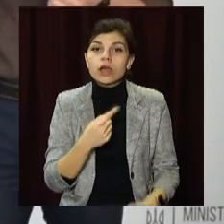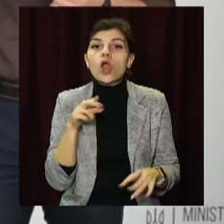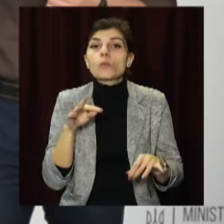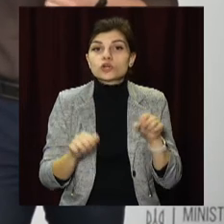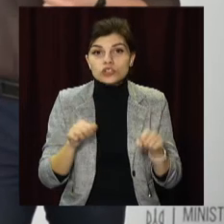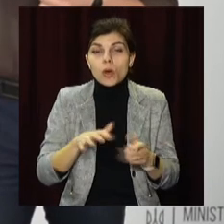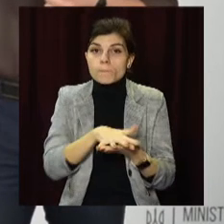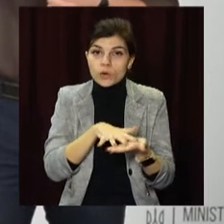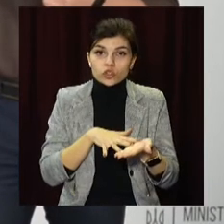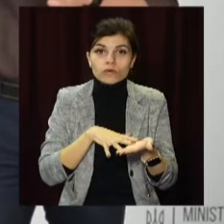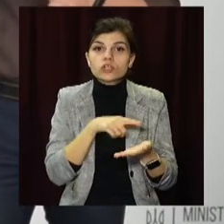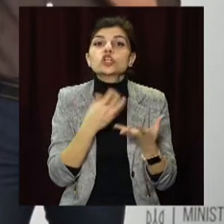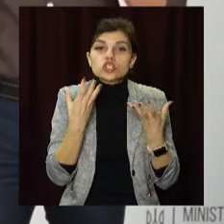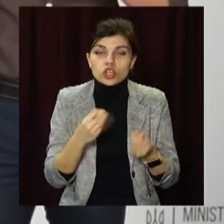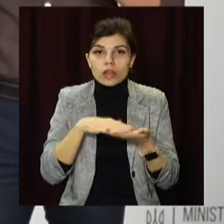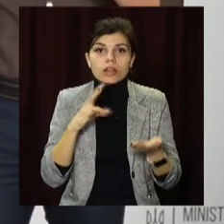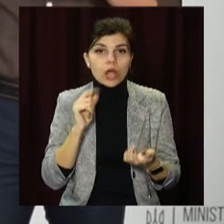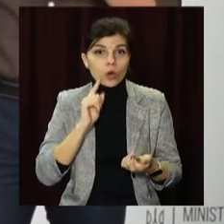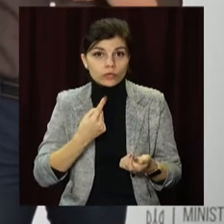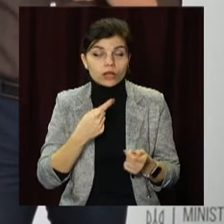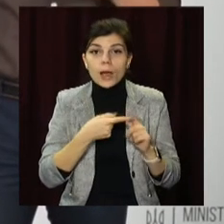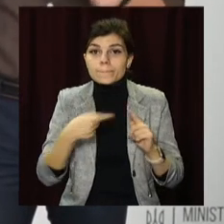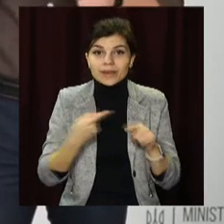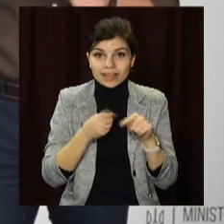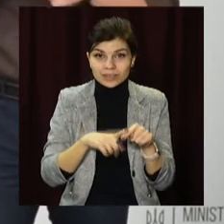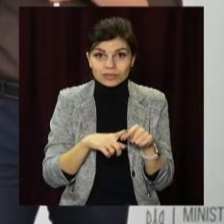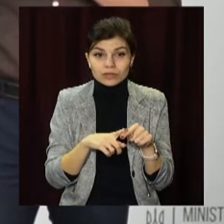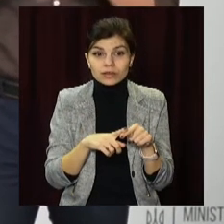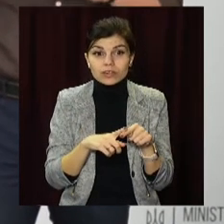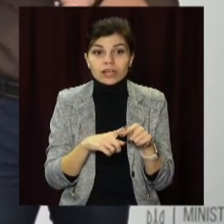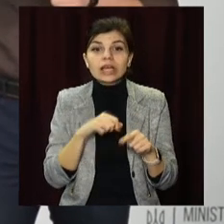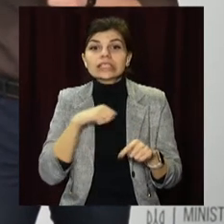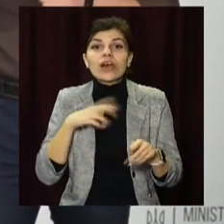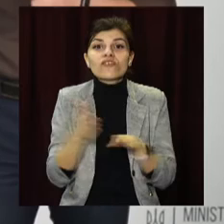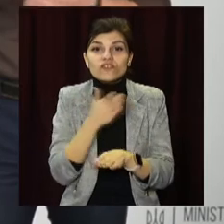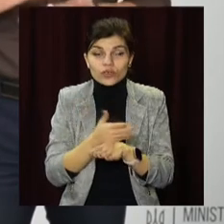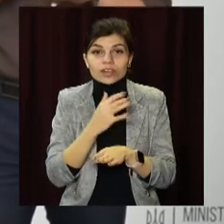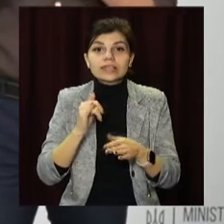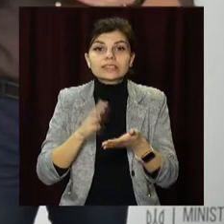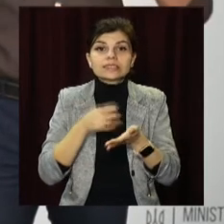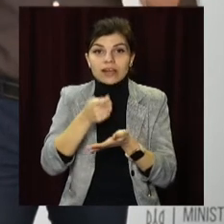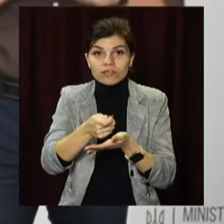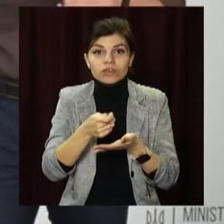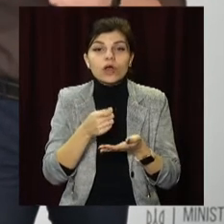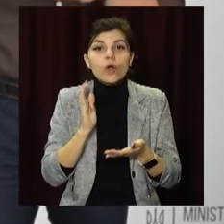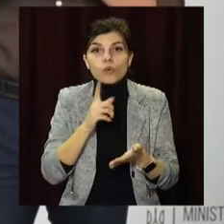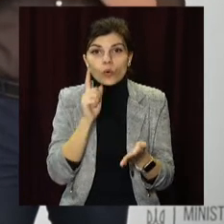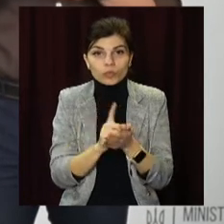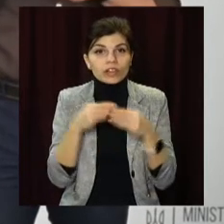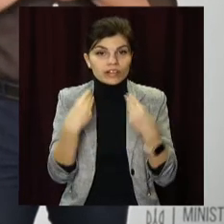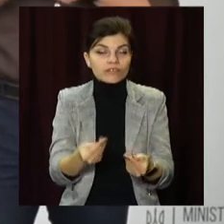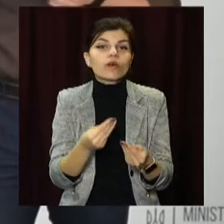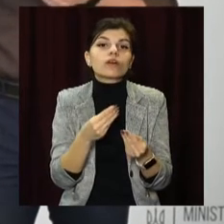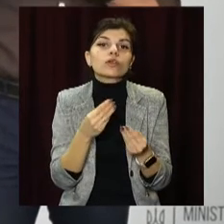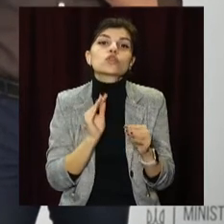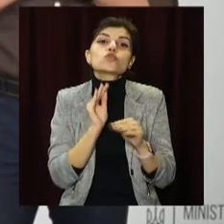ще на один рік. Під час цього періоду самі виробники і заявники будуть зобов'язані надавати додаткові матеріали